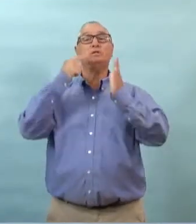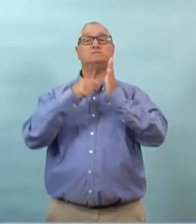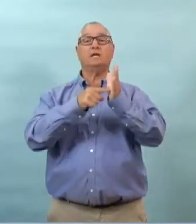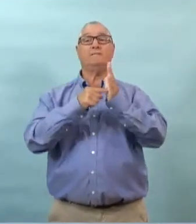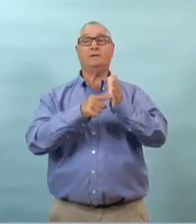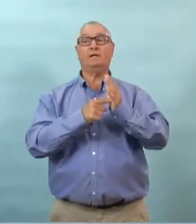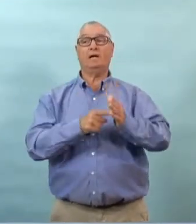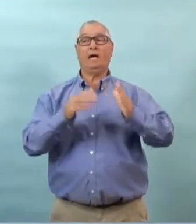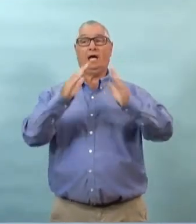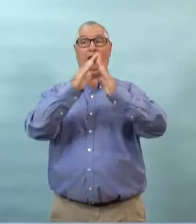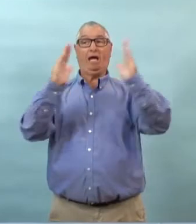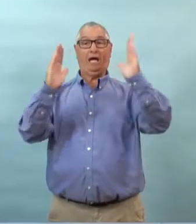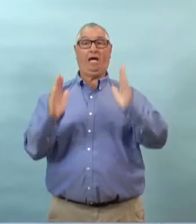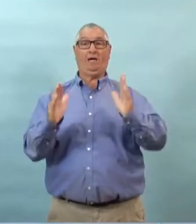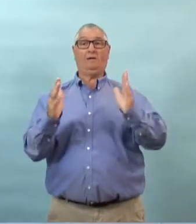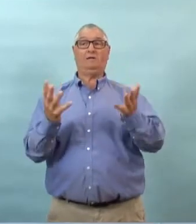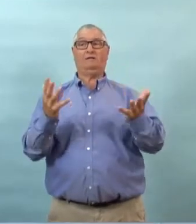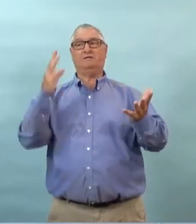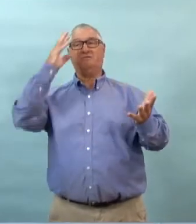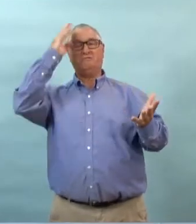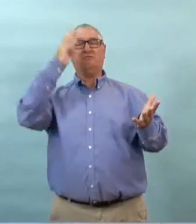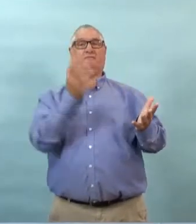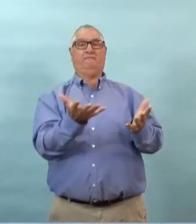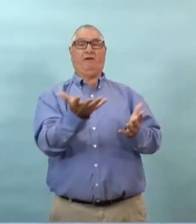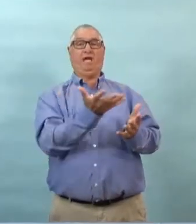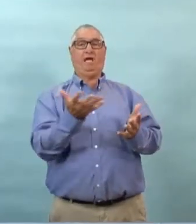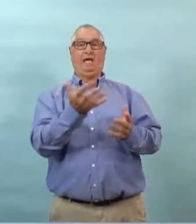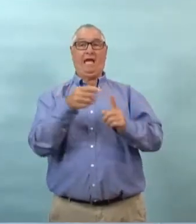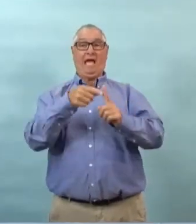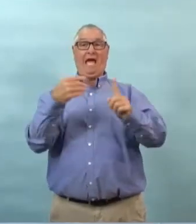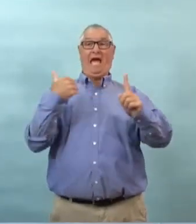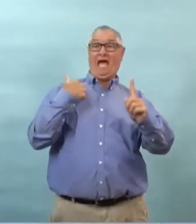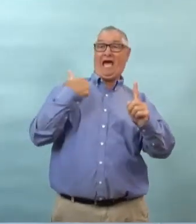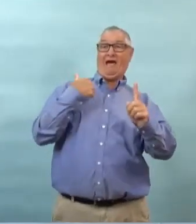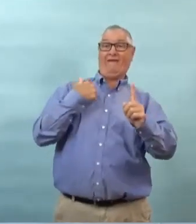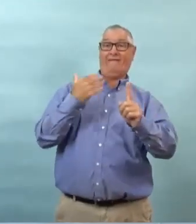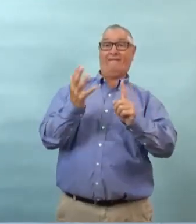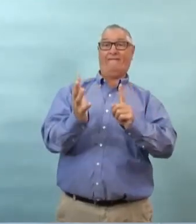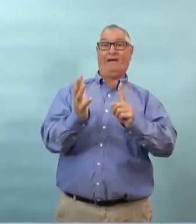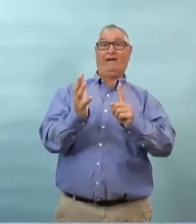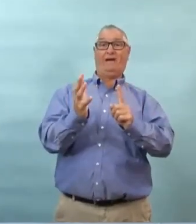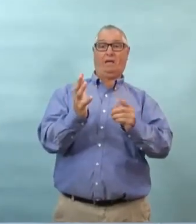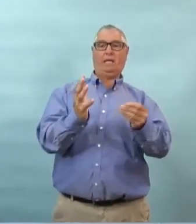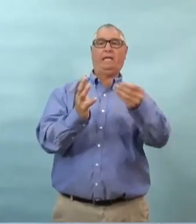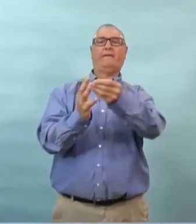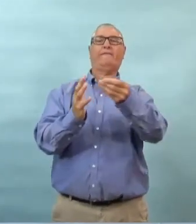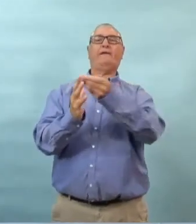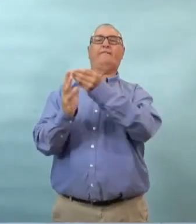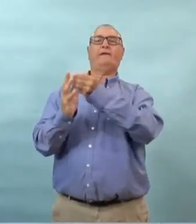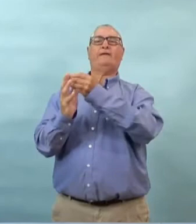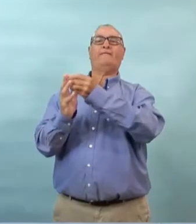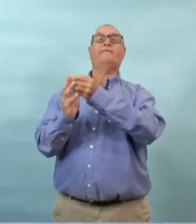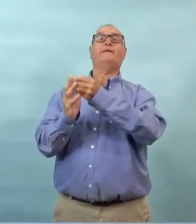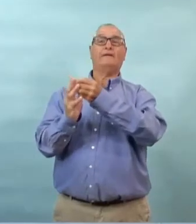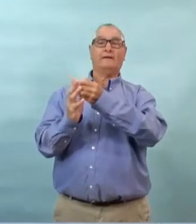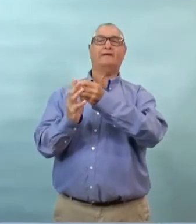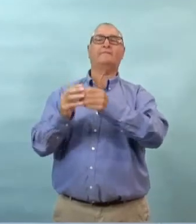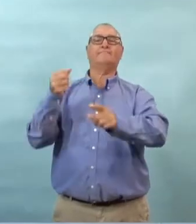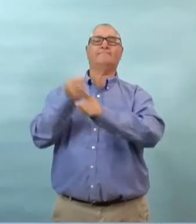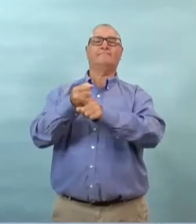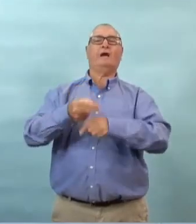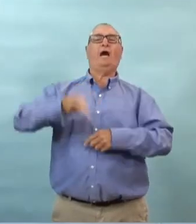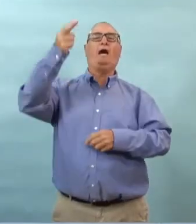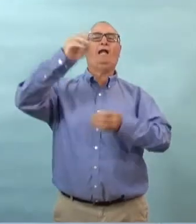expliqués donc ça peut être une contagion dans une seule maison où ça a été disséminé par